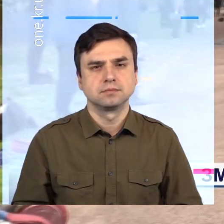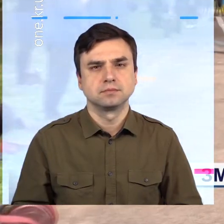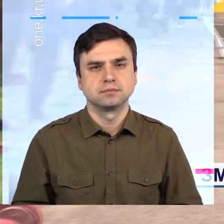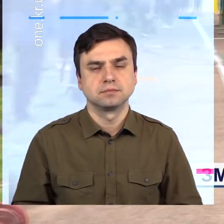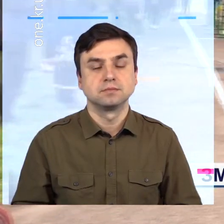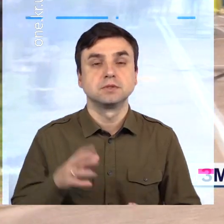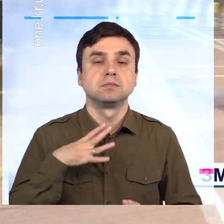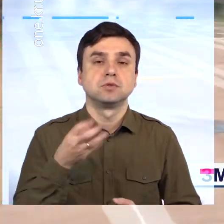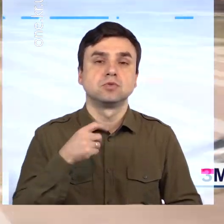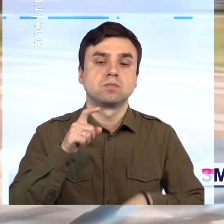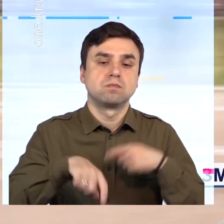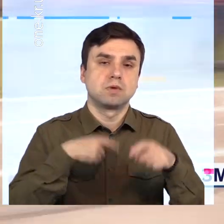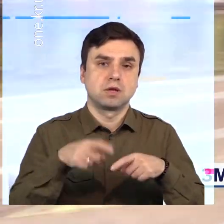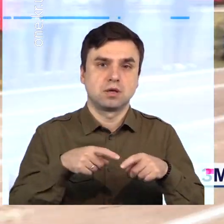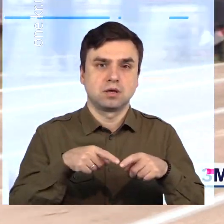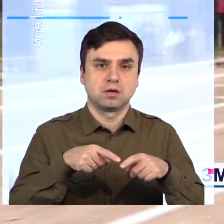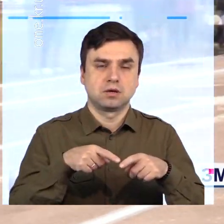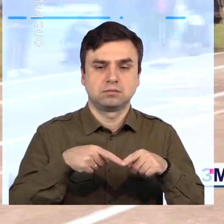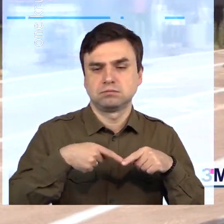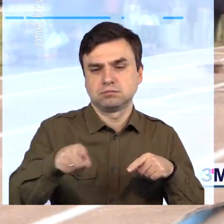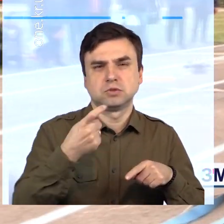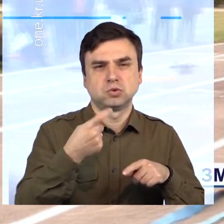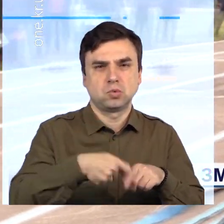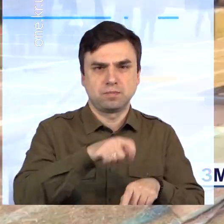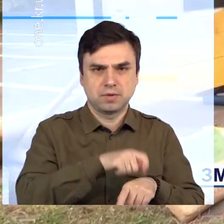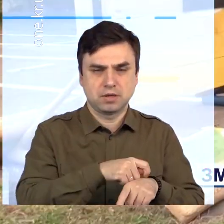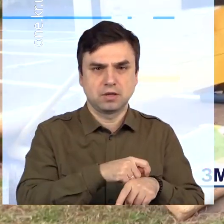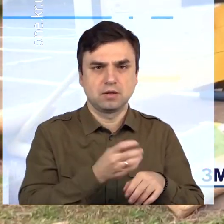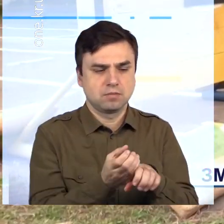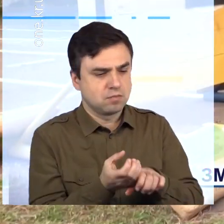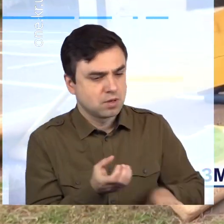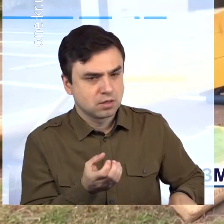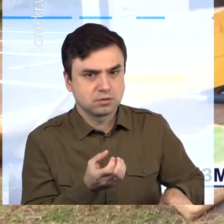Долали і 100-метрівку, з подоланням перешкод та розгортанням пожежних рукавів.